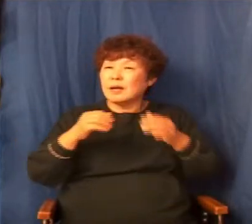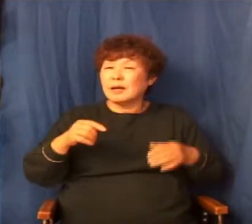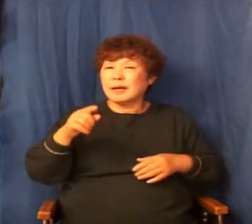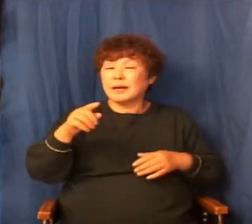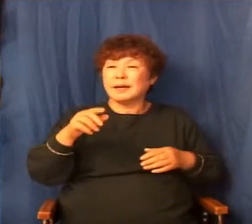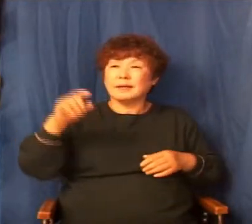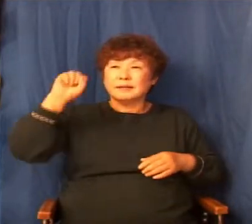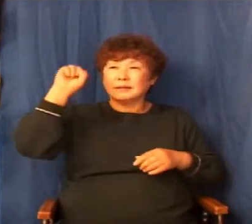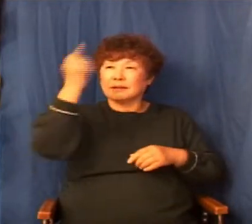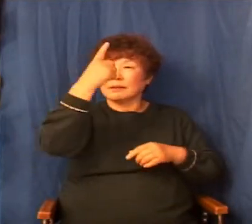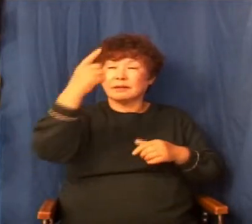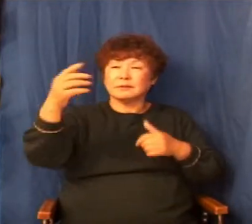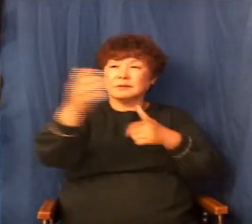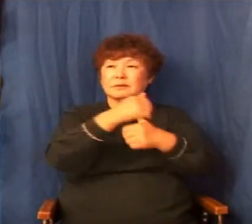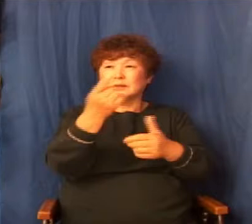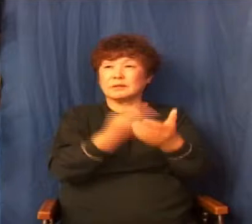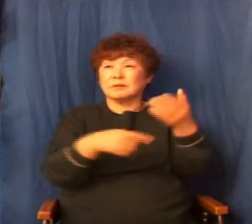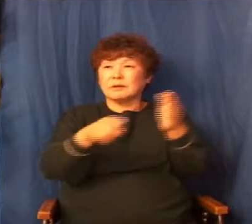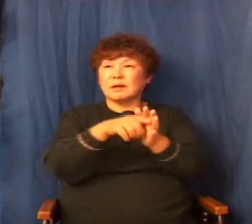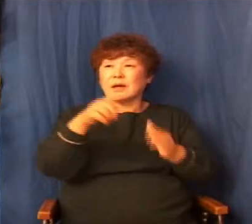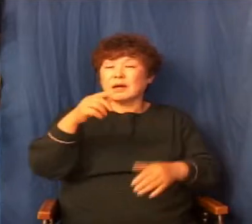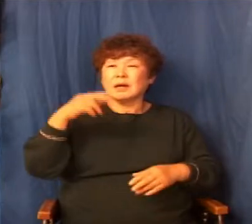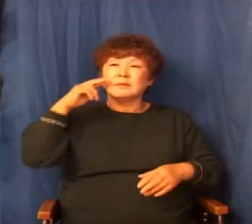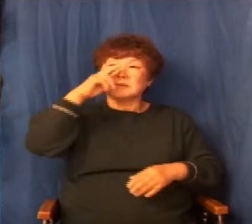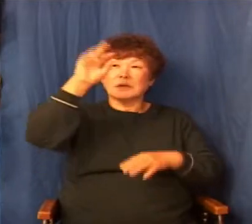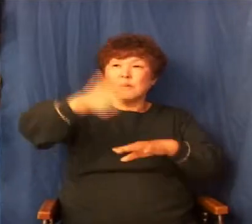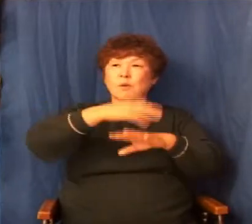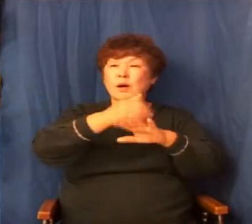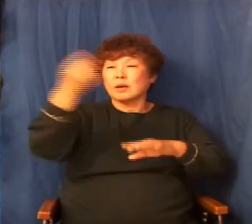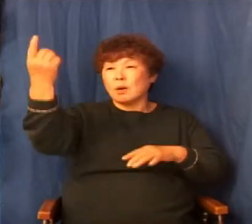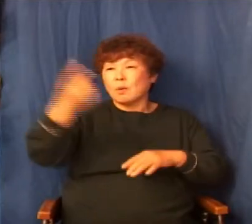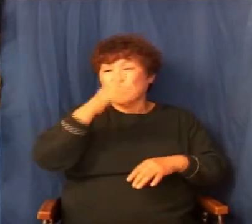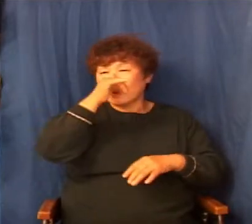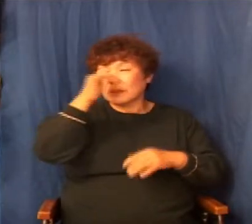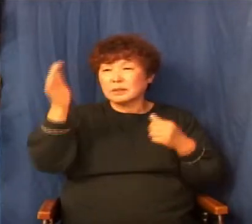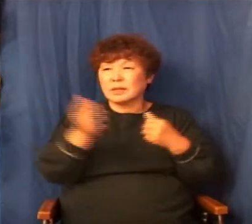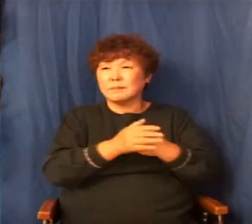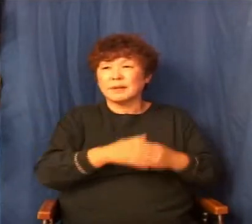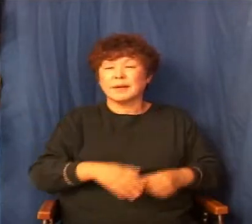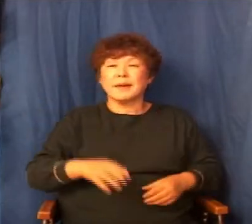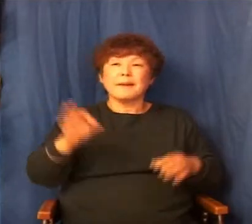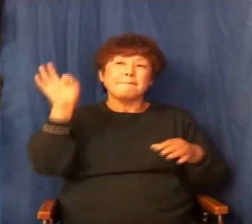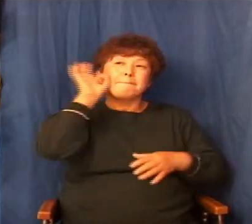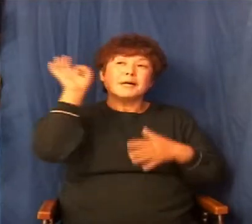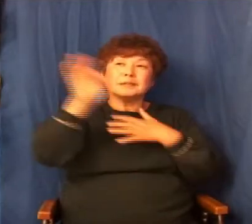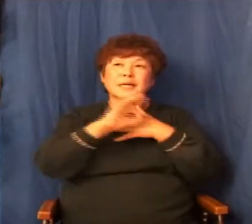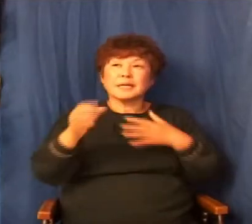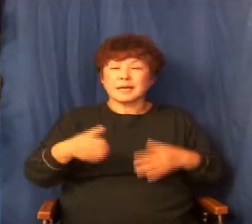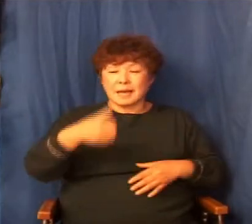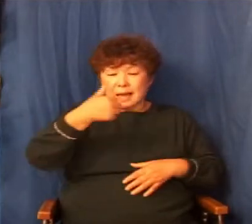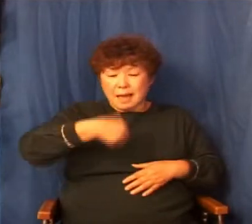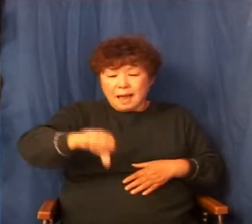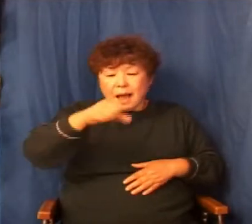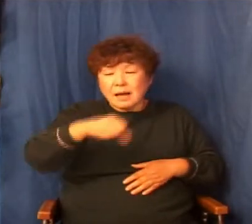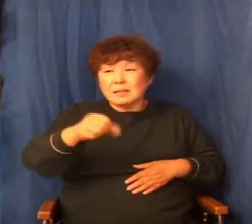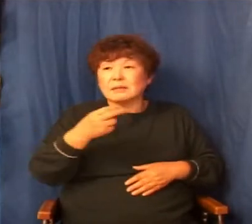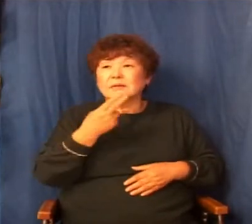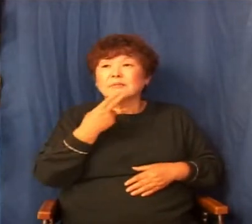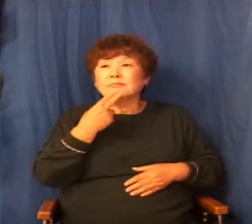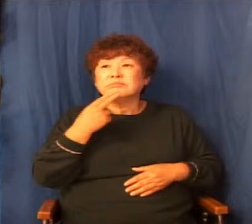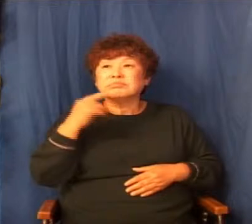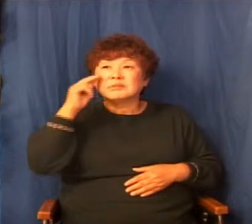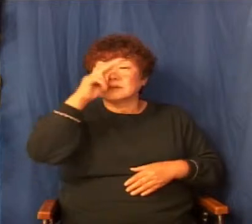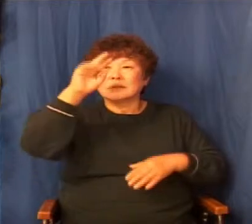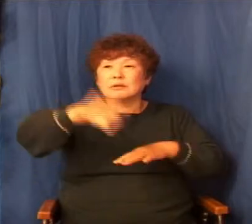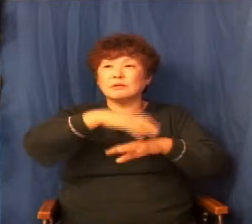요나단 없이 아버지를 만약에 다윗이 죽였다. 그렇게 됐을 때 요나단의